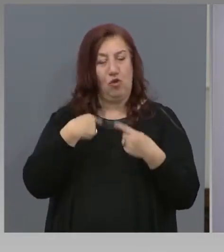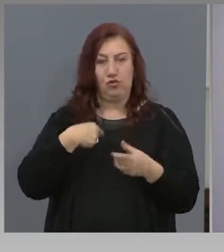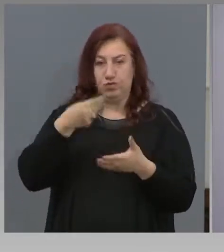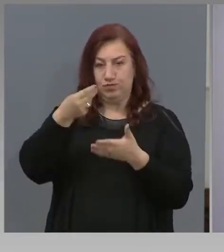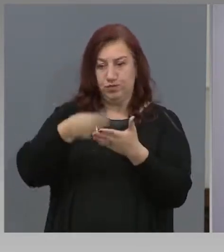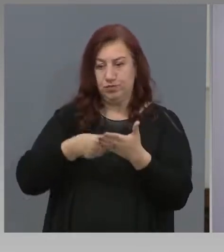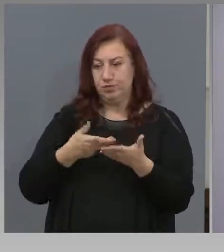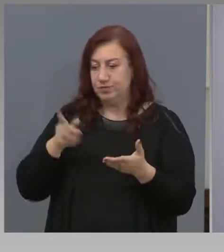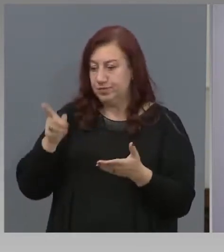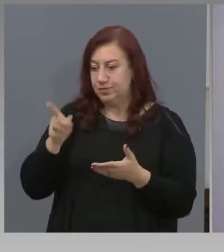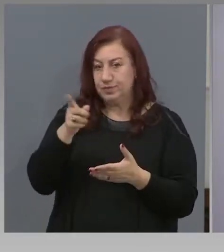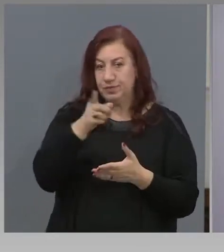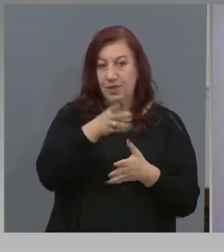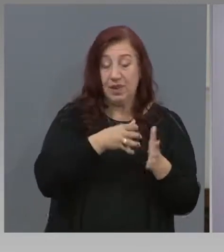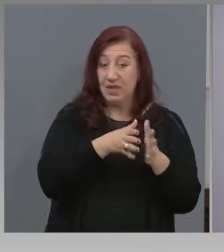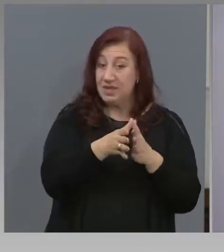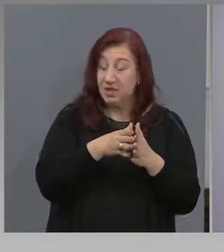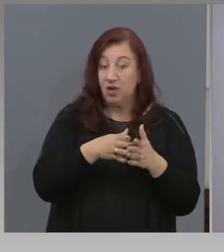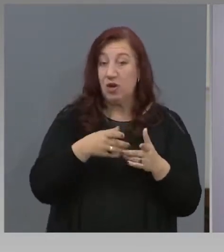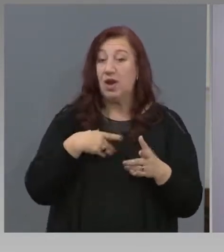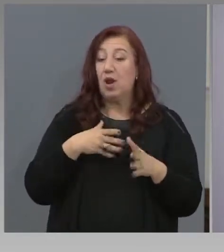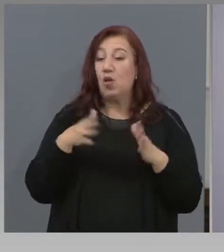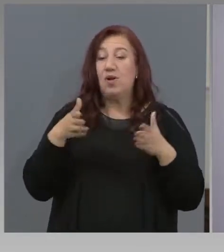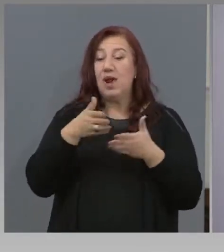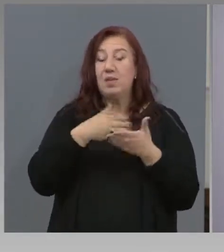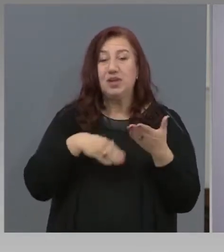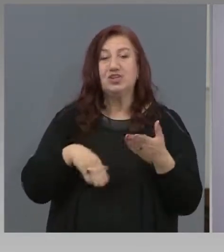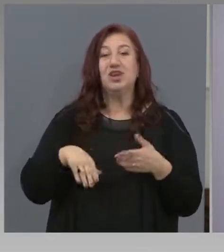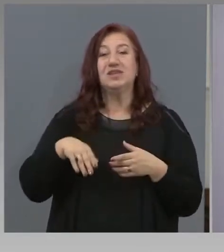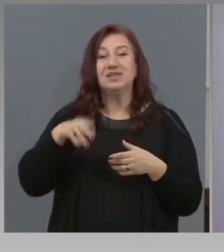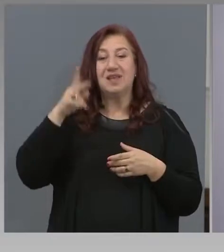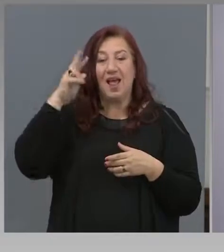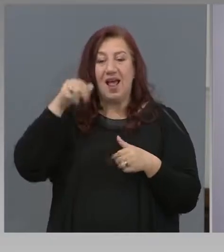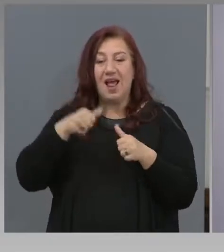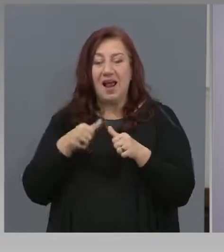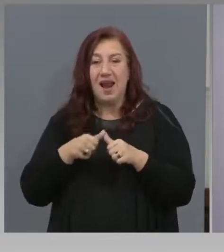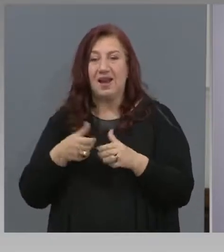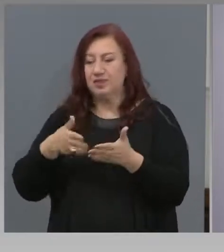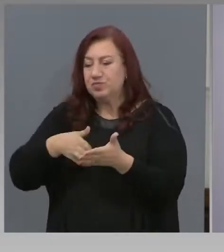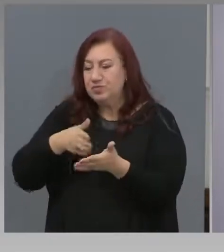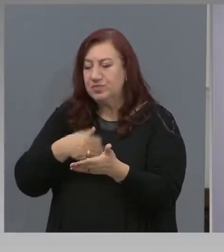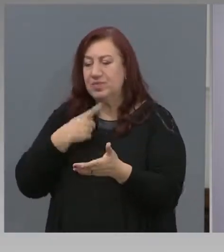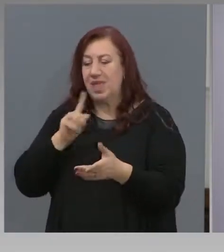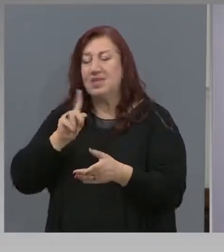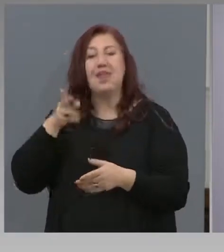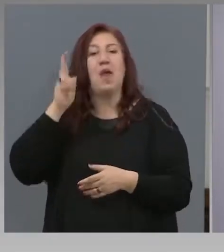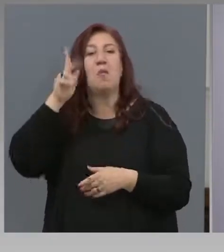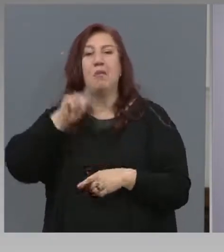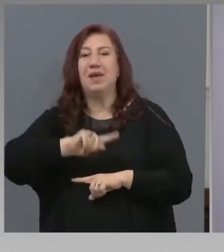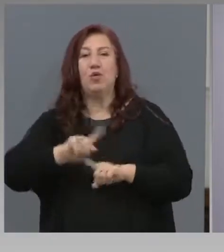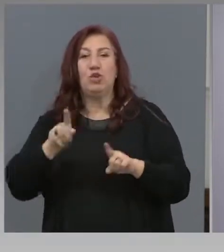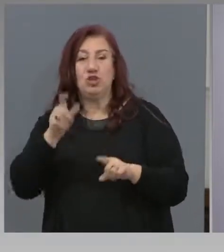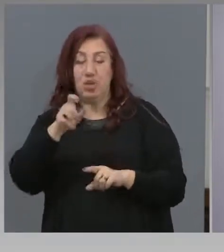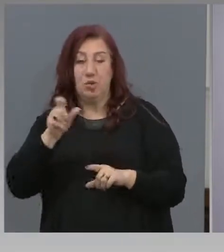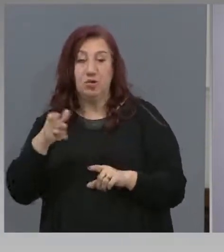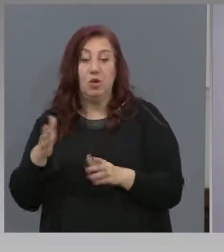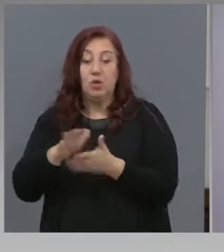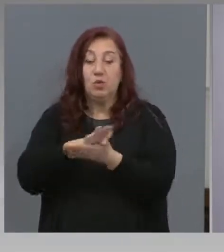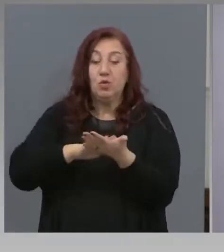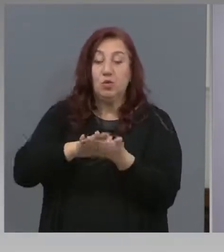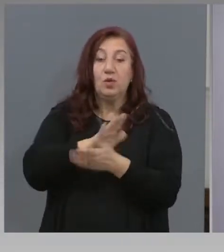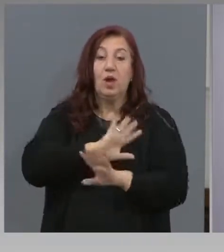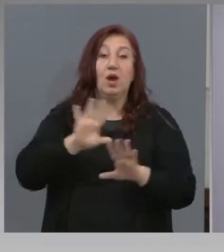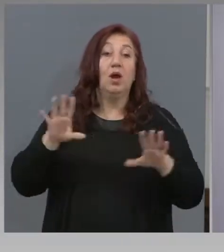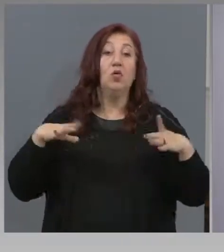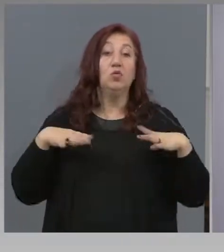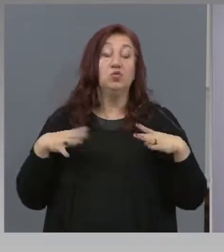тъй като за голяма част от непедагогическия персонал вече са си изчерпали мерките. Детските градини в момента работят